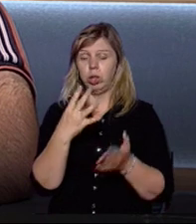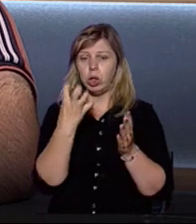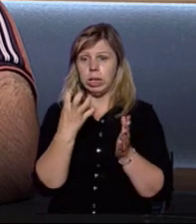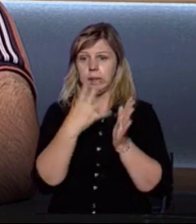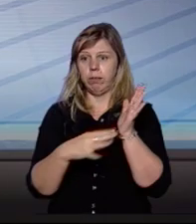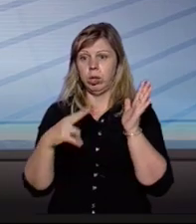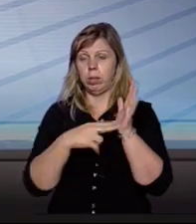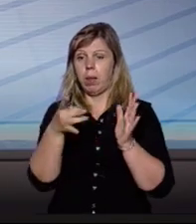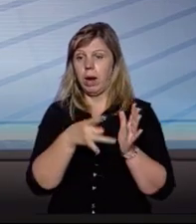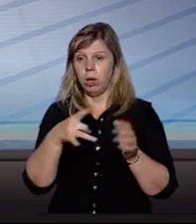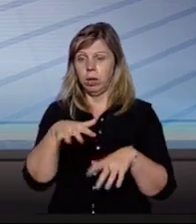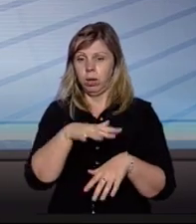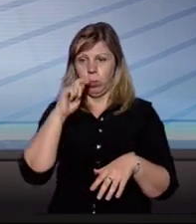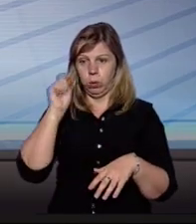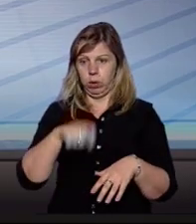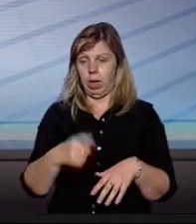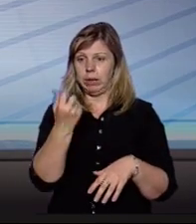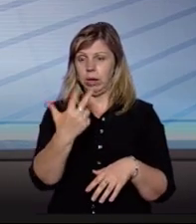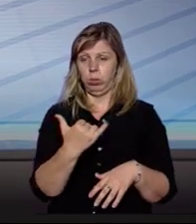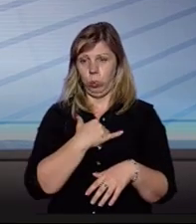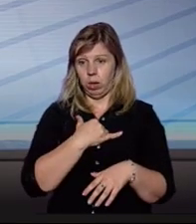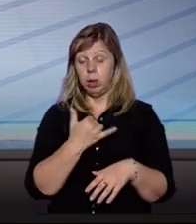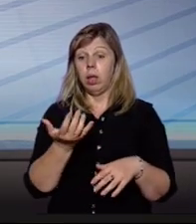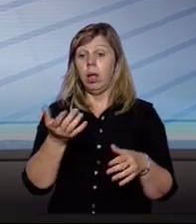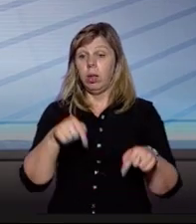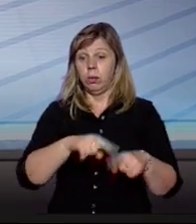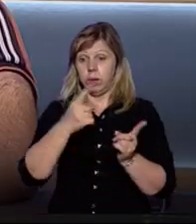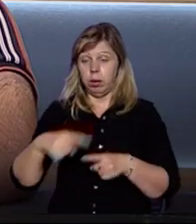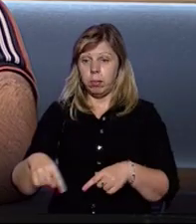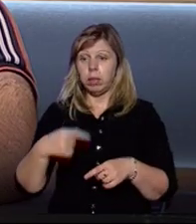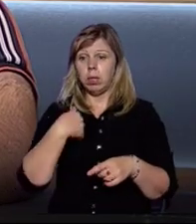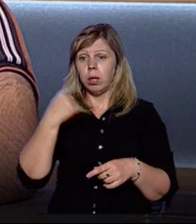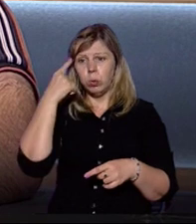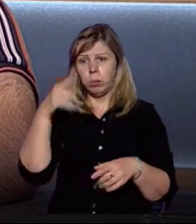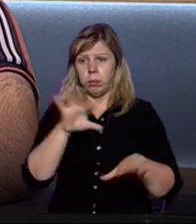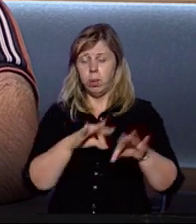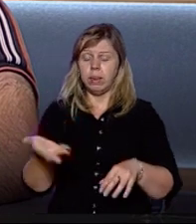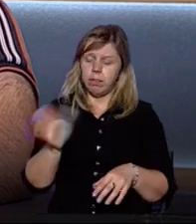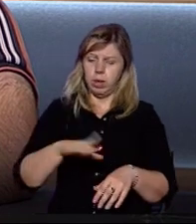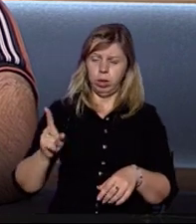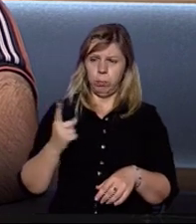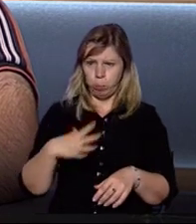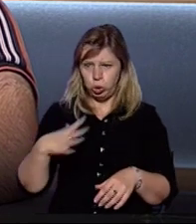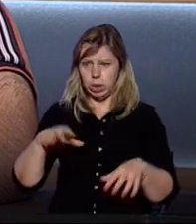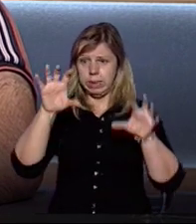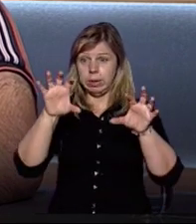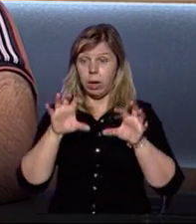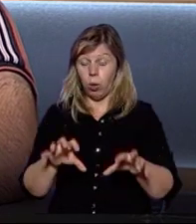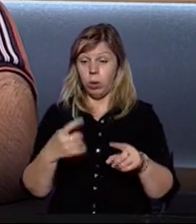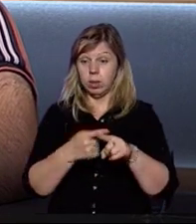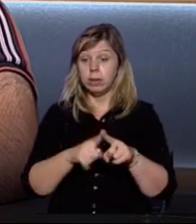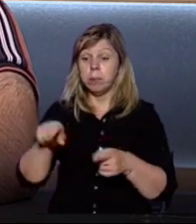районів на території України і 13 у нас. Я думаю, трохи буде підбір. Давайте зачекаємо якраз закон про цих